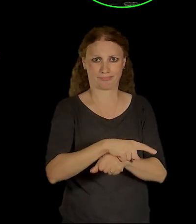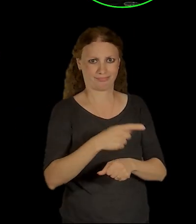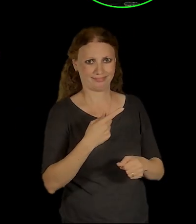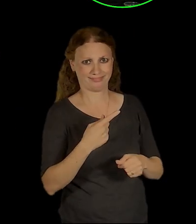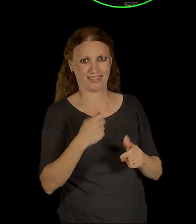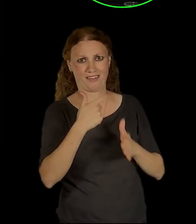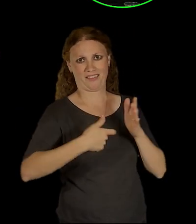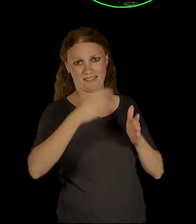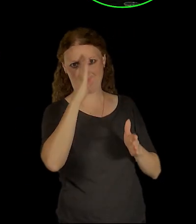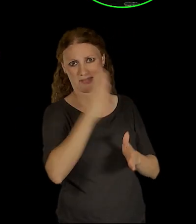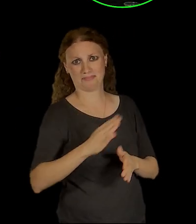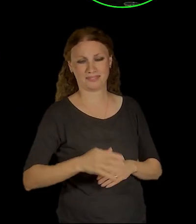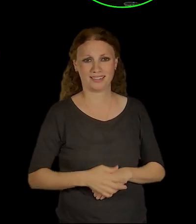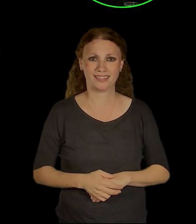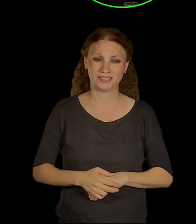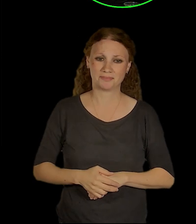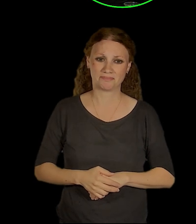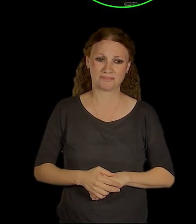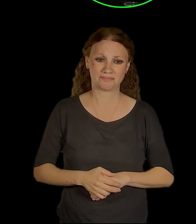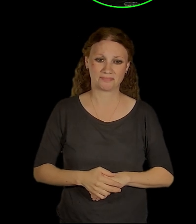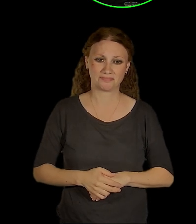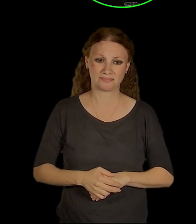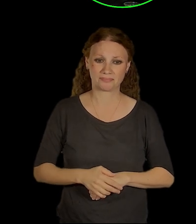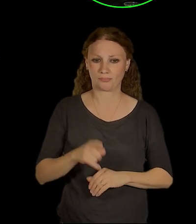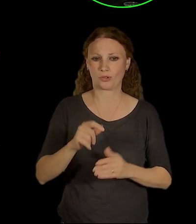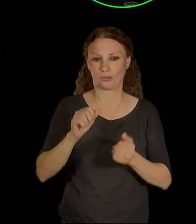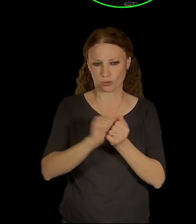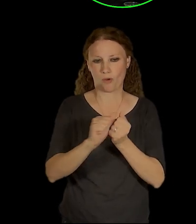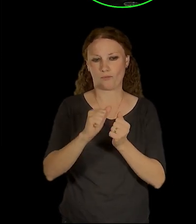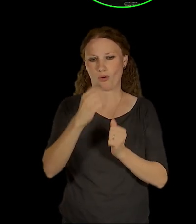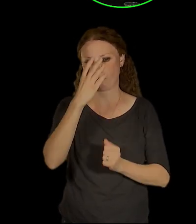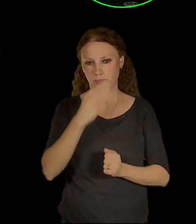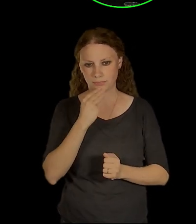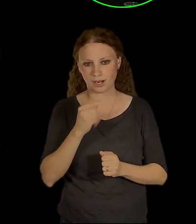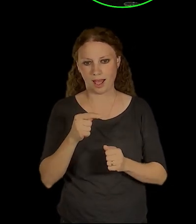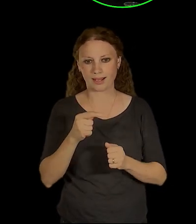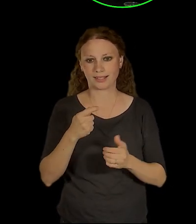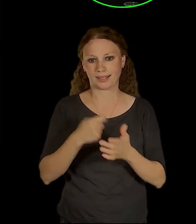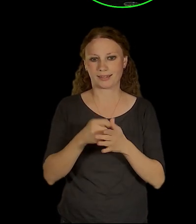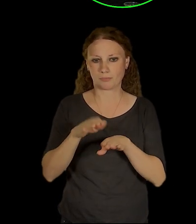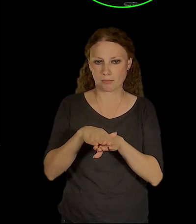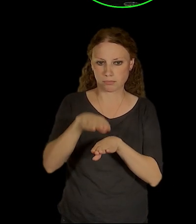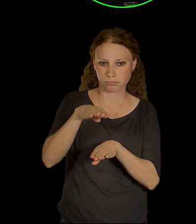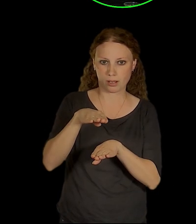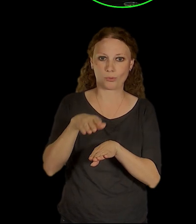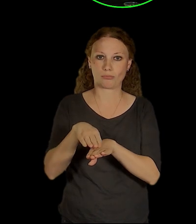Tak tady máme ještě jednou tu analýzu vlastně těch historických vrstev a jak ten sandvič rostl.